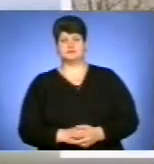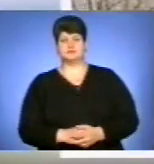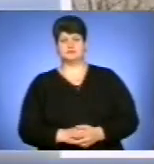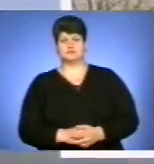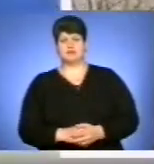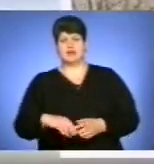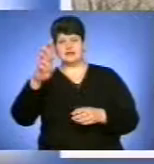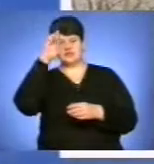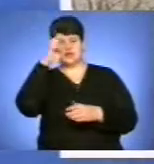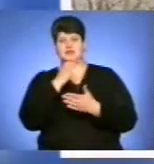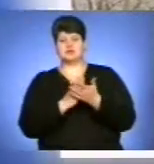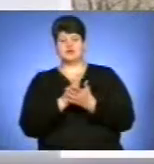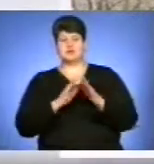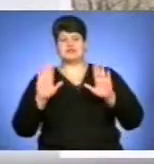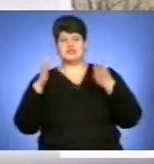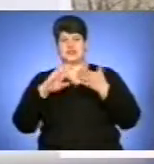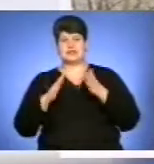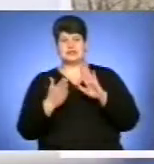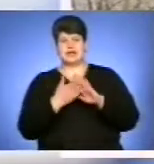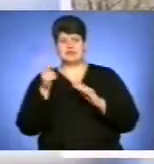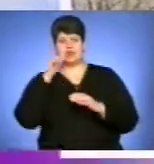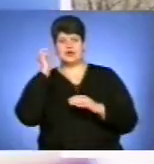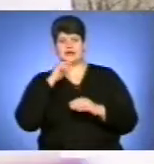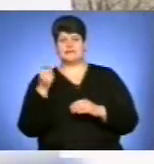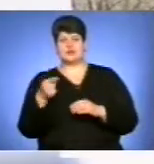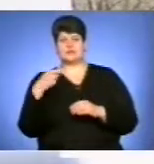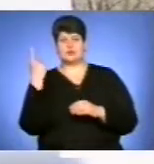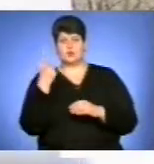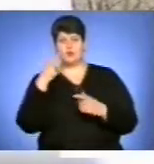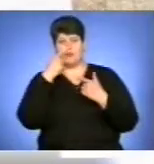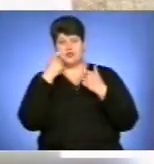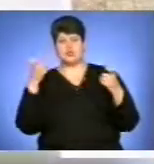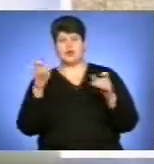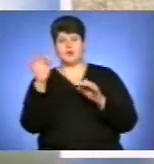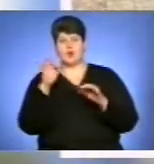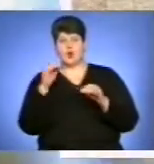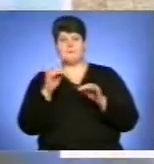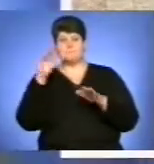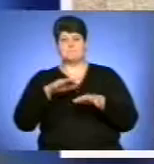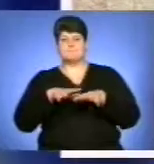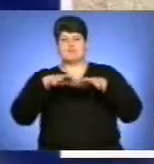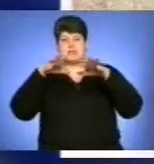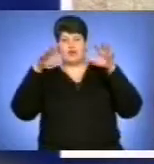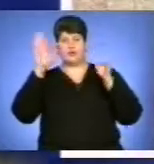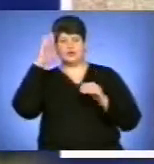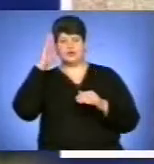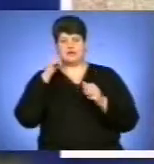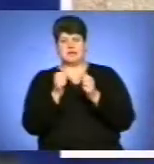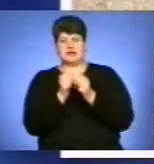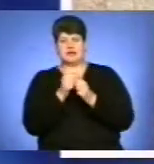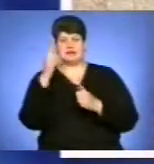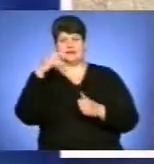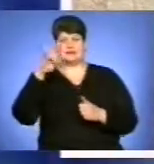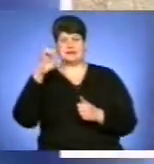Державна служба надзвичайних ситуацій України в Тернопільській області попереджає про підйом рівня води на притоках міністра до 40